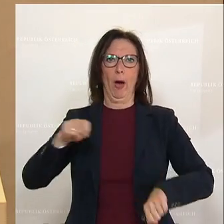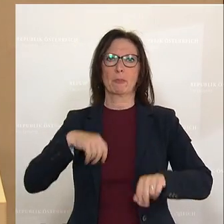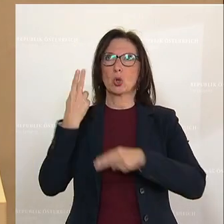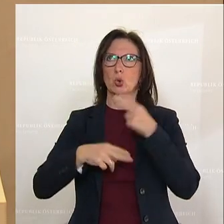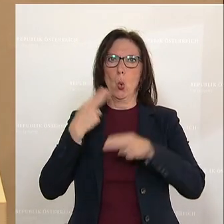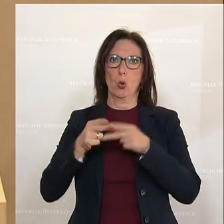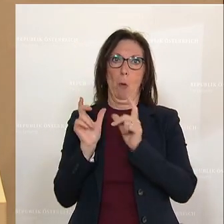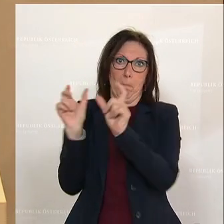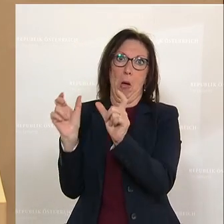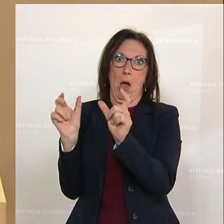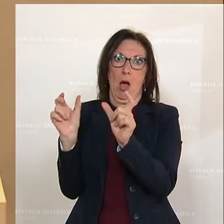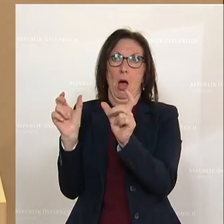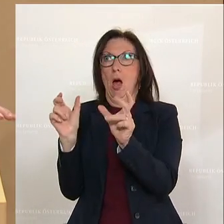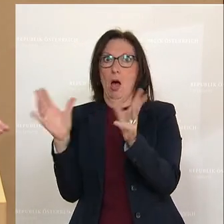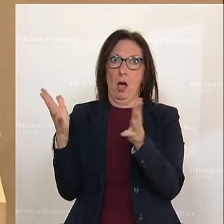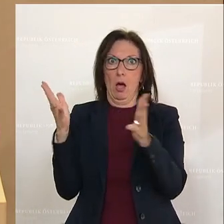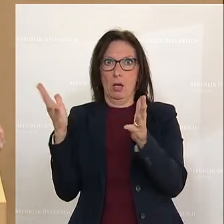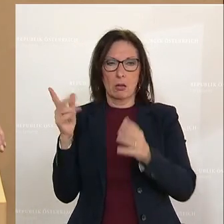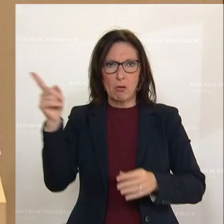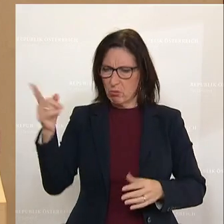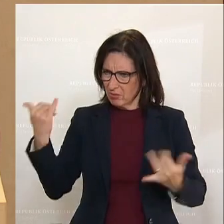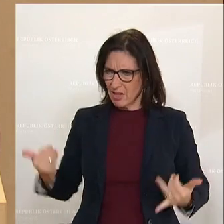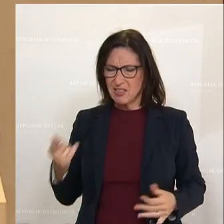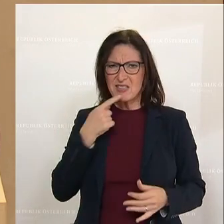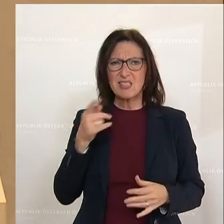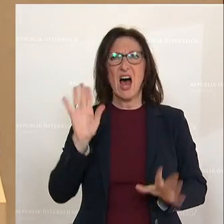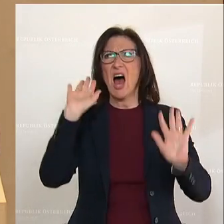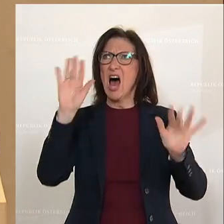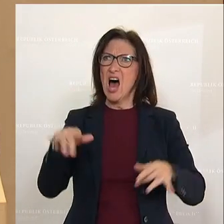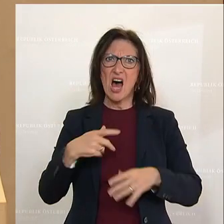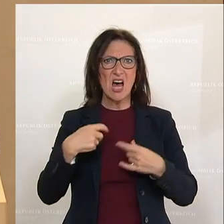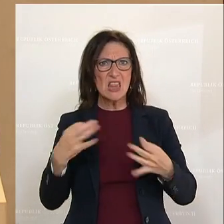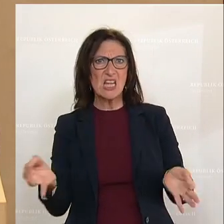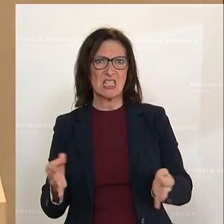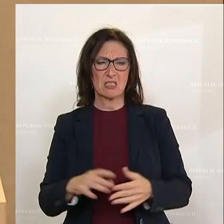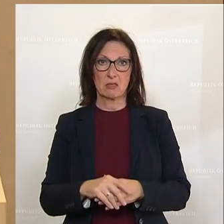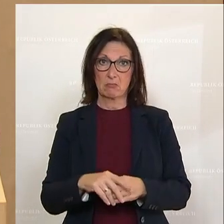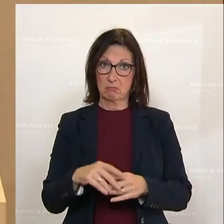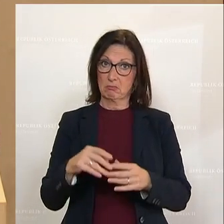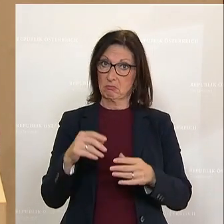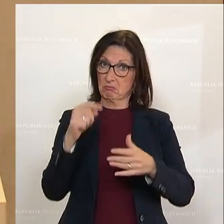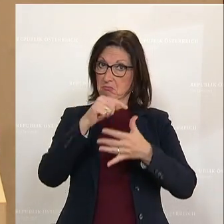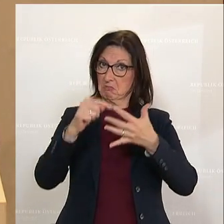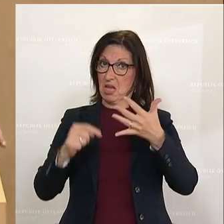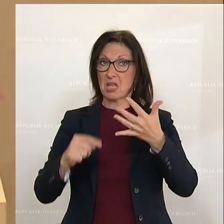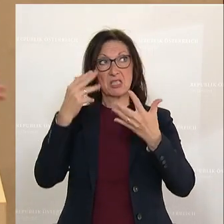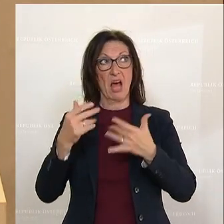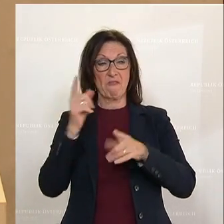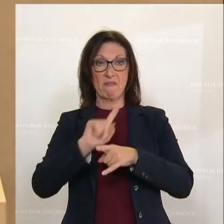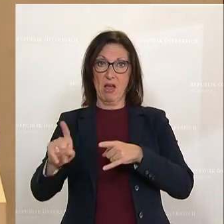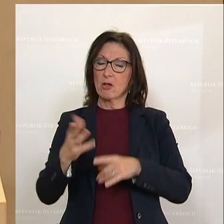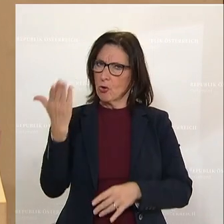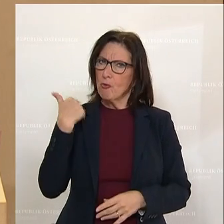Dann stehen Sie hier vorne und sagen, es gibt keine Fakten. Zur Erinnerung, ein paar Fakten. Neben dem